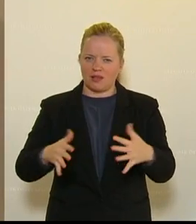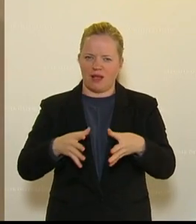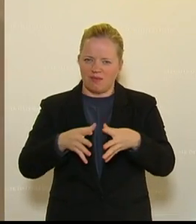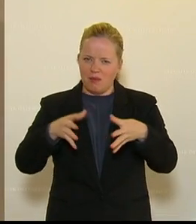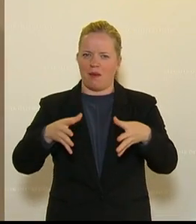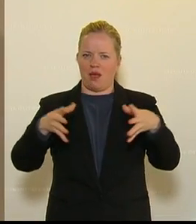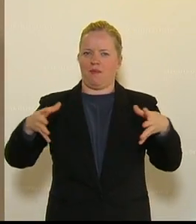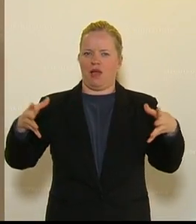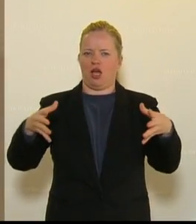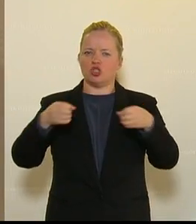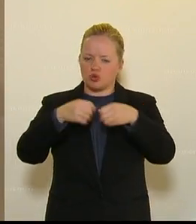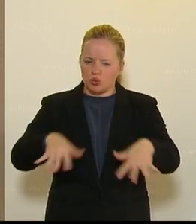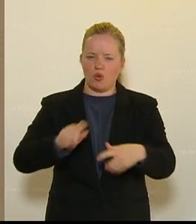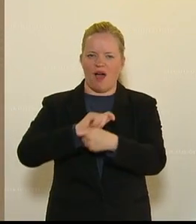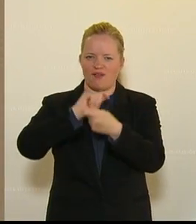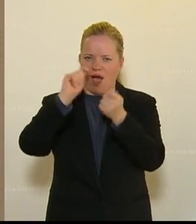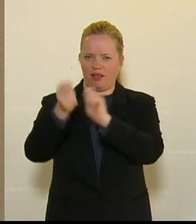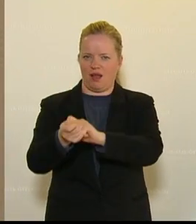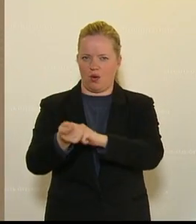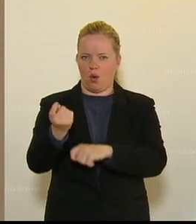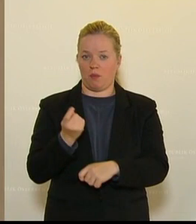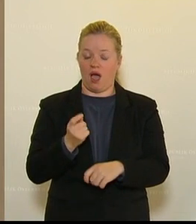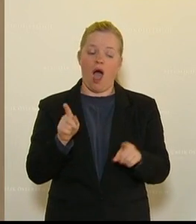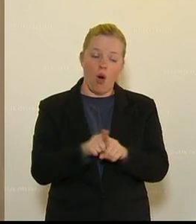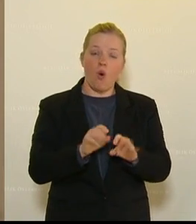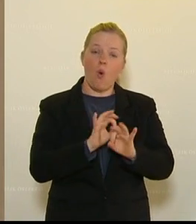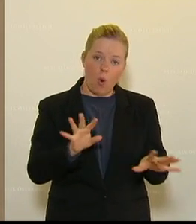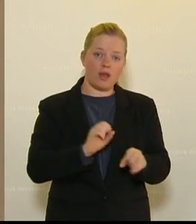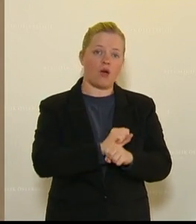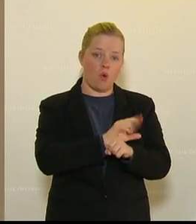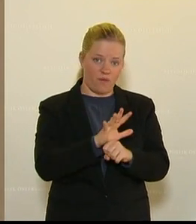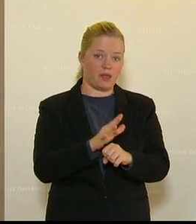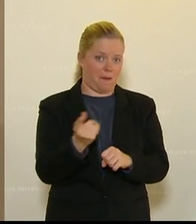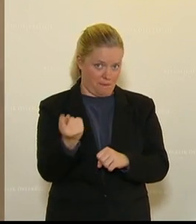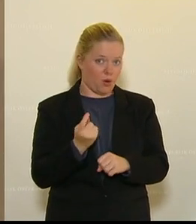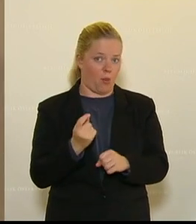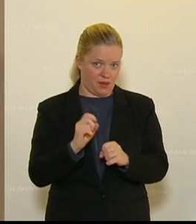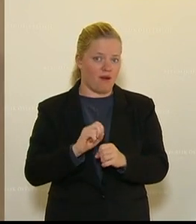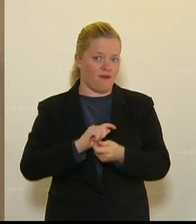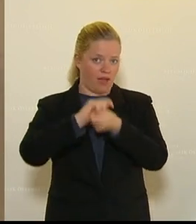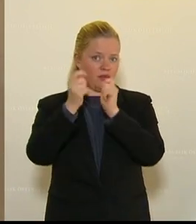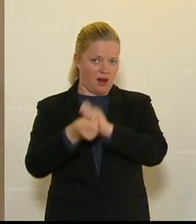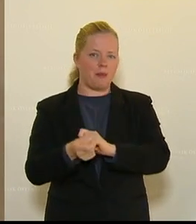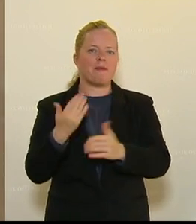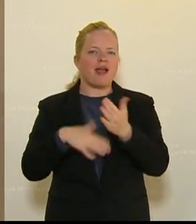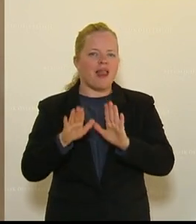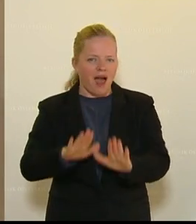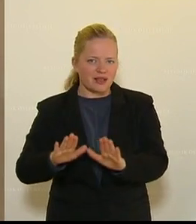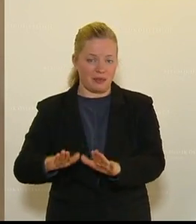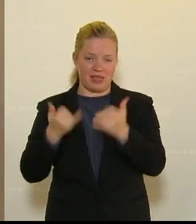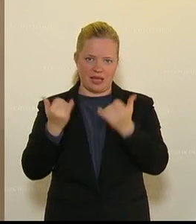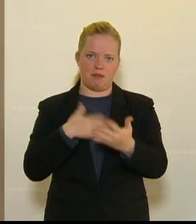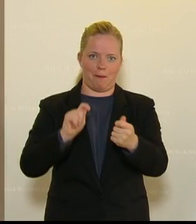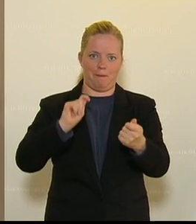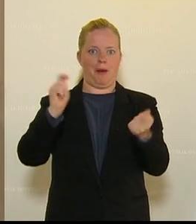dass es einen Strukturwandel geben wird, den es auch ohne Covid gegeben hätte. Er wäre langsamer gewesen, er wird jetzt viel schneller kommen und das heißt, dass wir